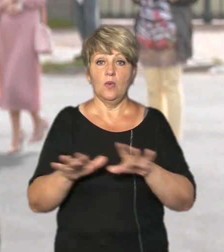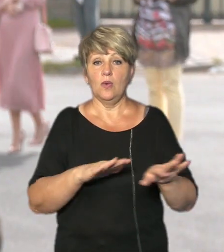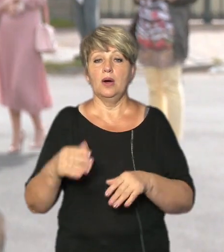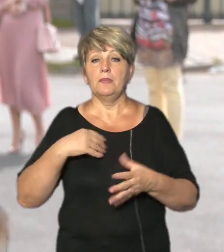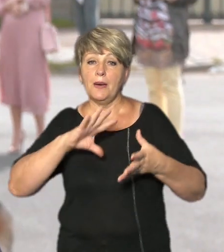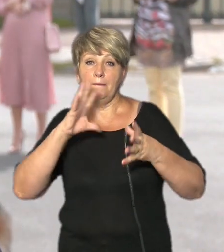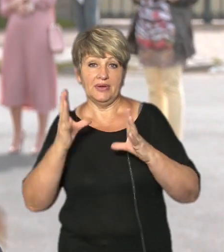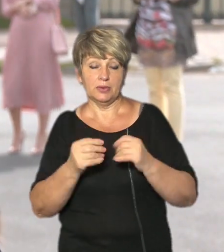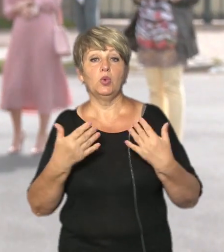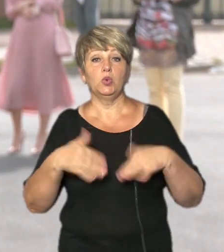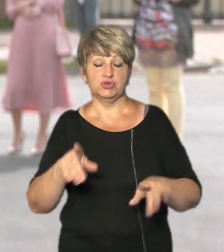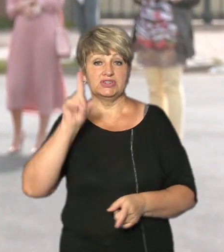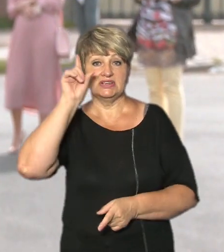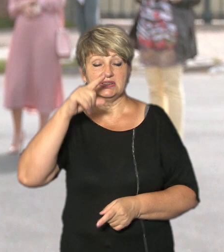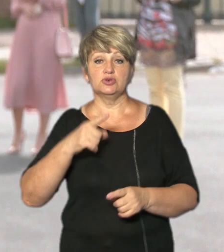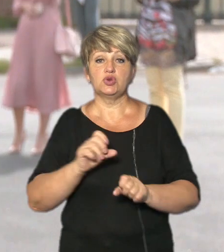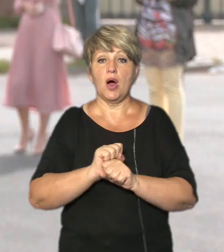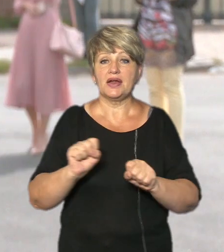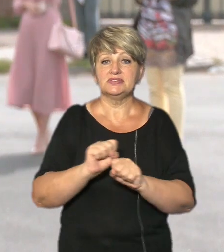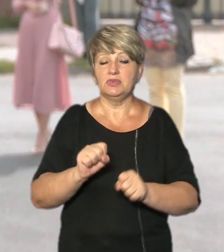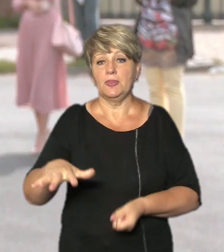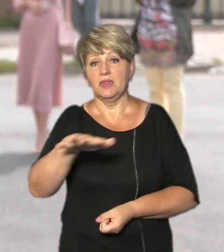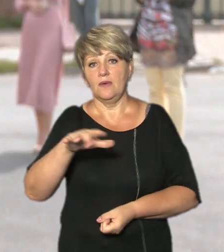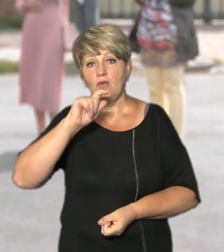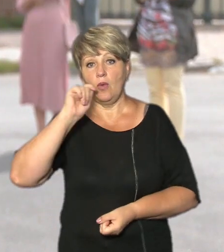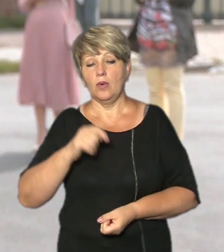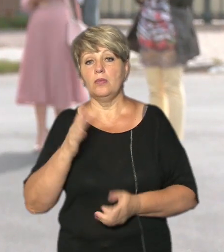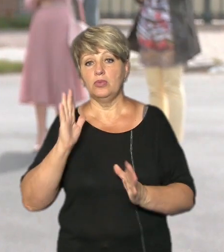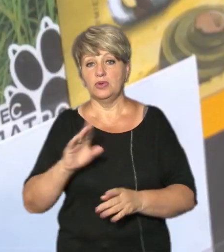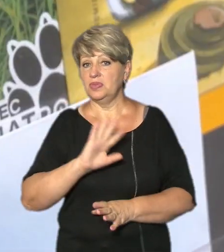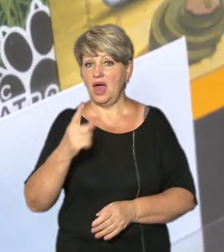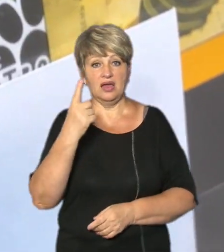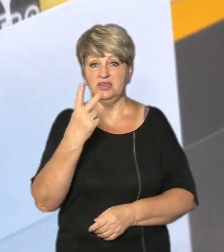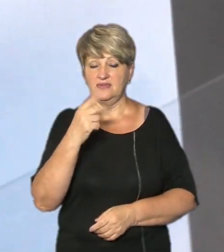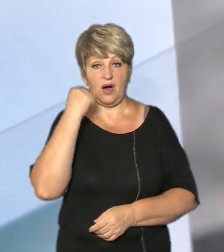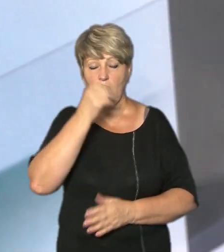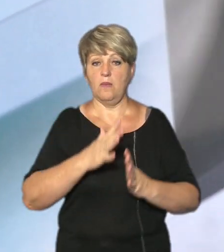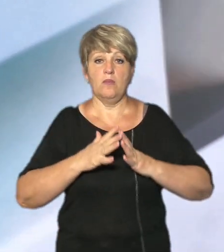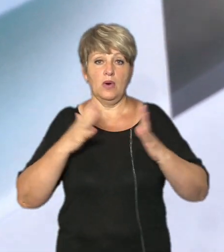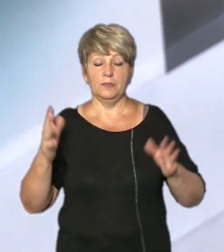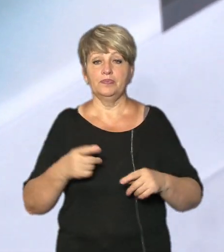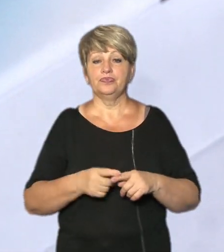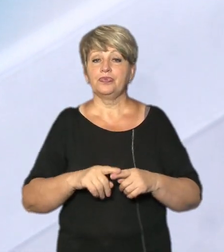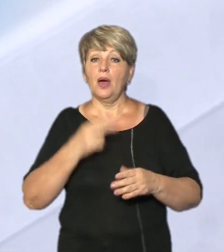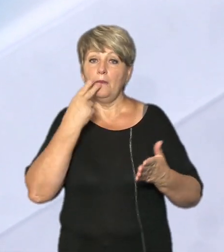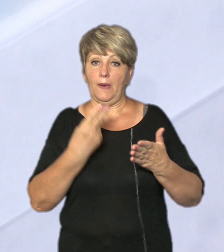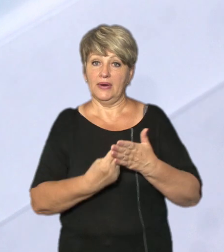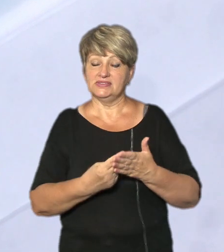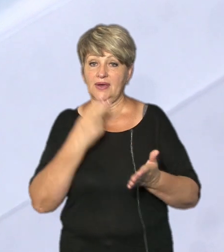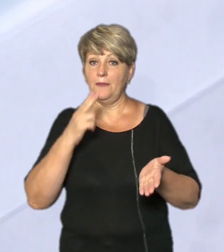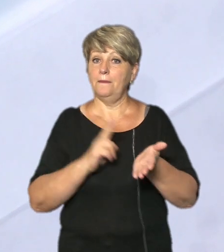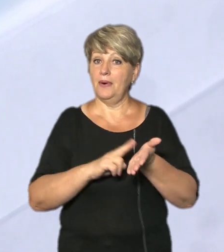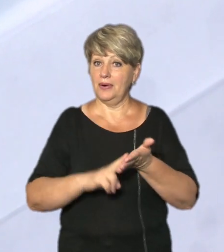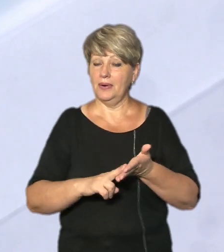підрахунками розміновування території України займе не один і не два роки Презентацію та гасіння марки провели поблизу